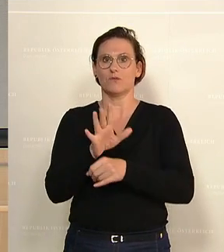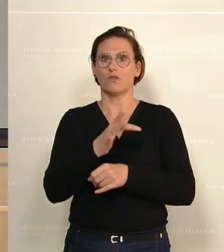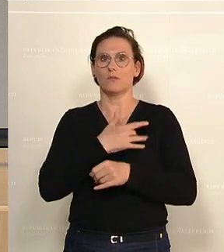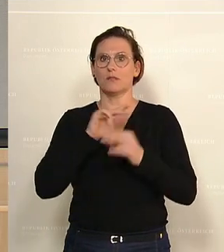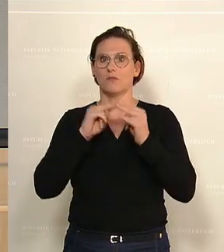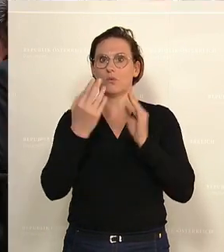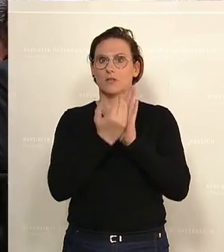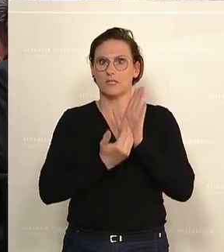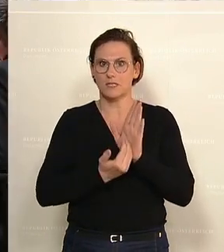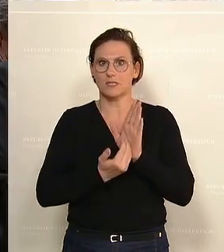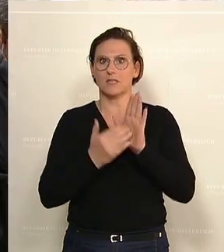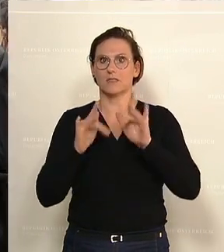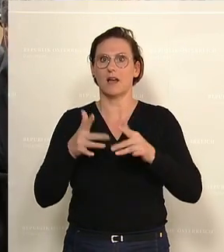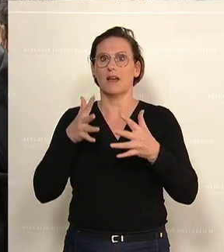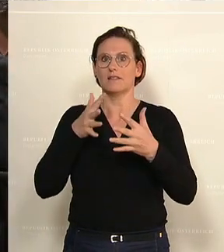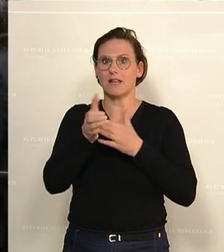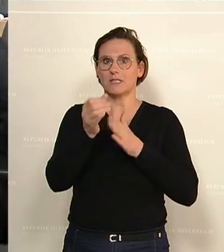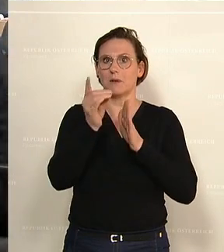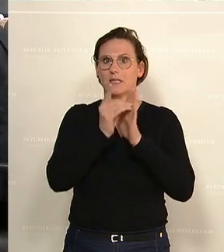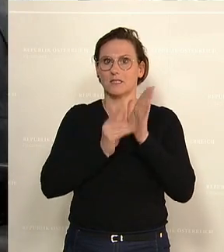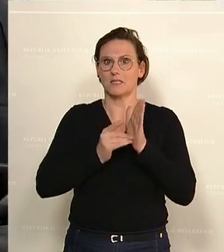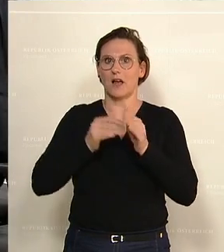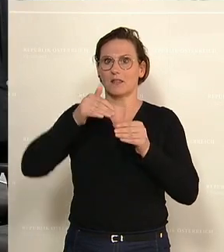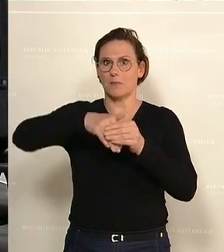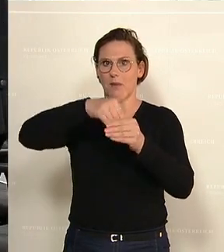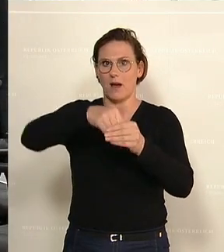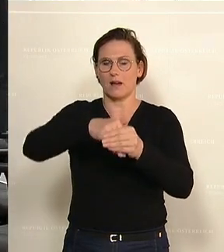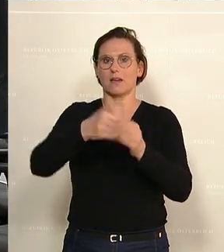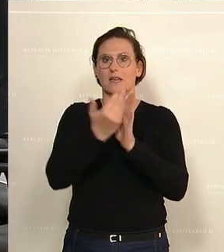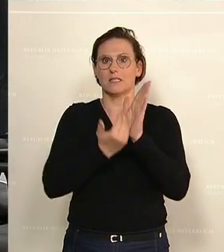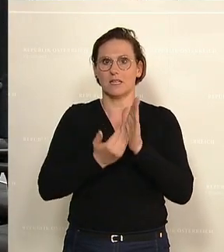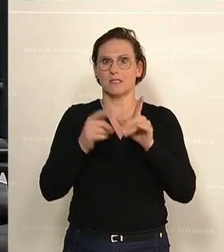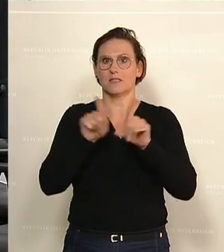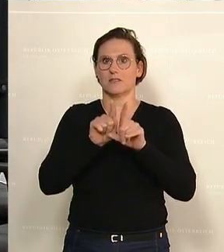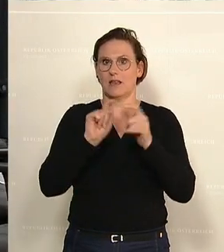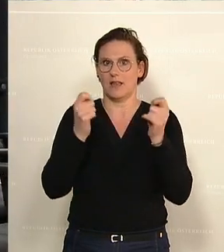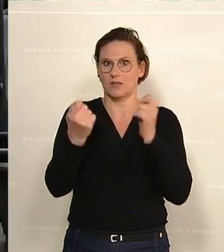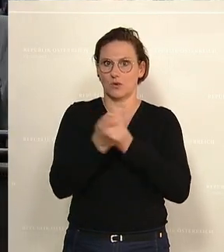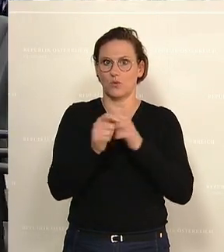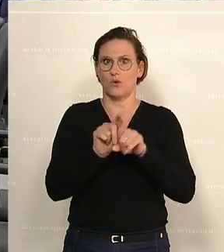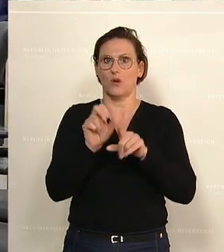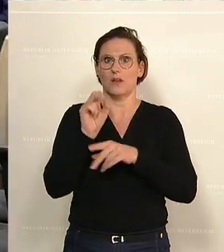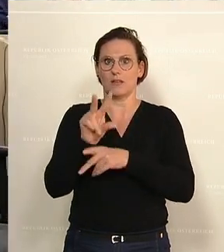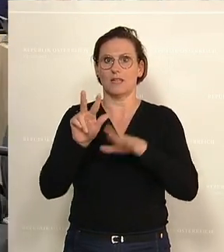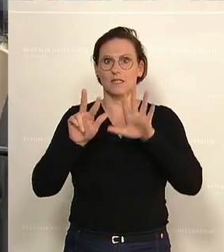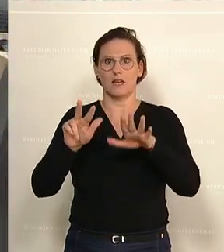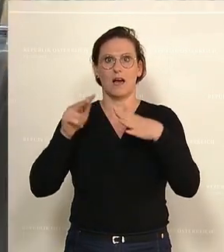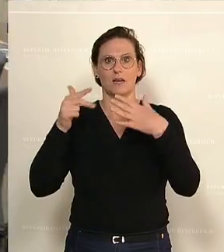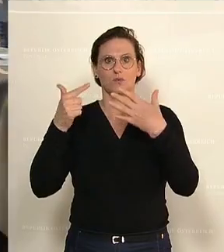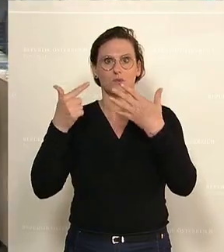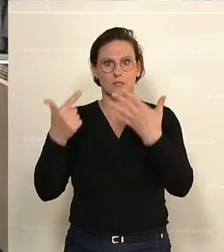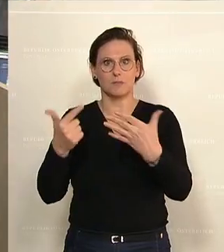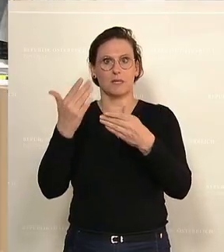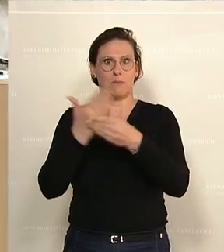Bundesgesetz, mit dem das Transparenzdatenbankgesetz geändert wird, samt Titel und Eingang in 1378 der Beilagen.